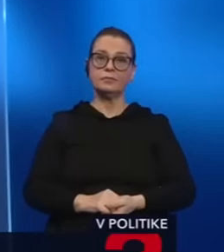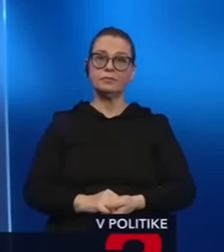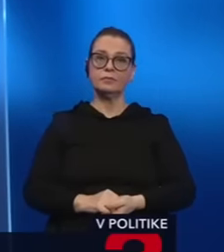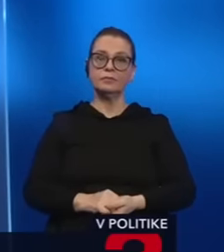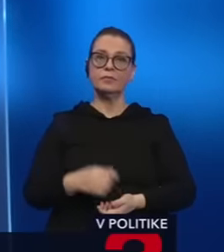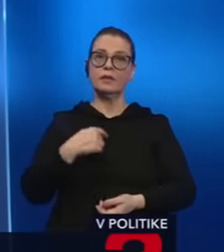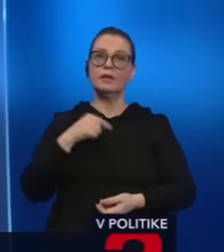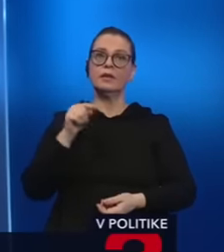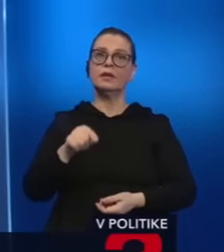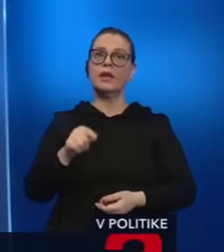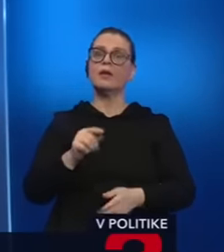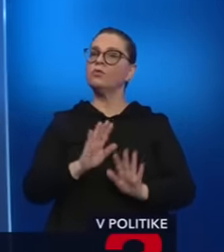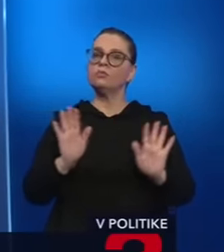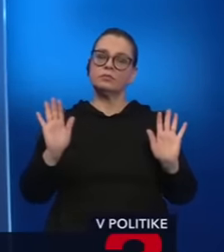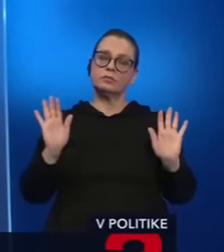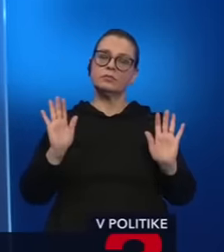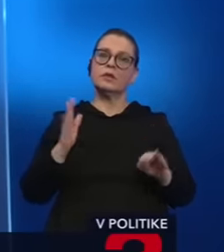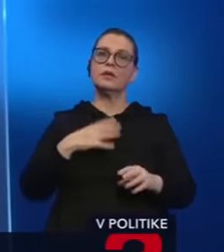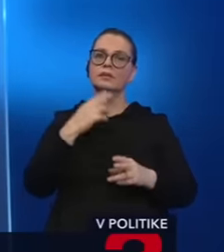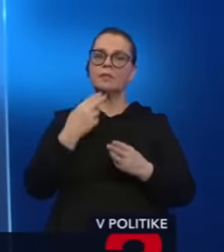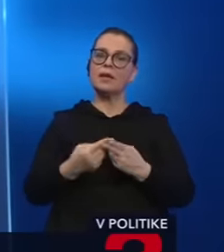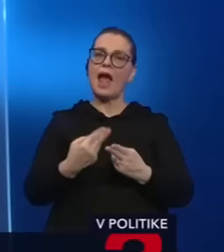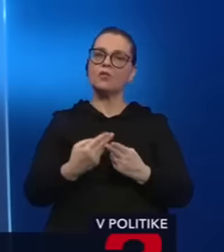ja som v tomto absolvite konzistentný. Chcem aj reagovať